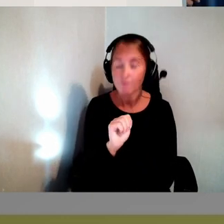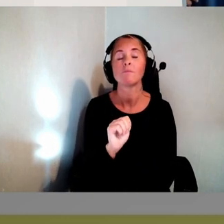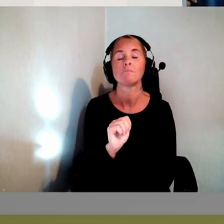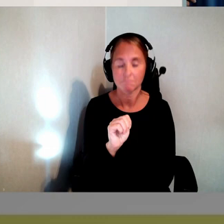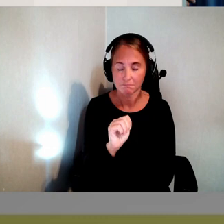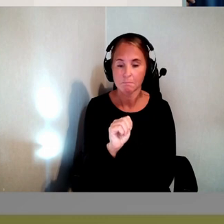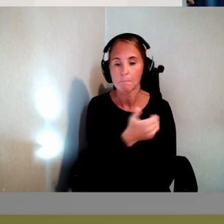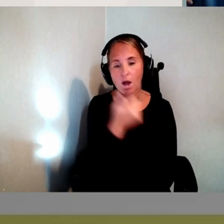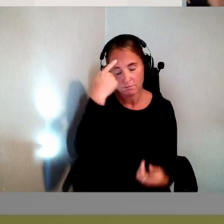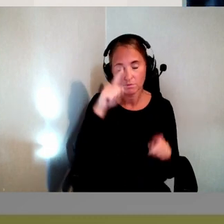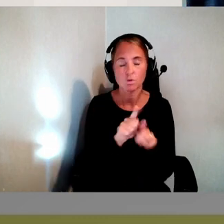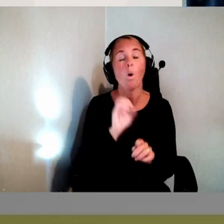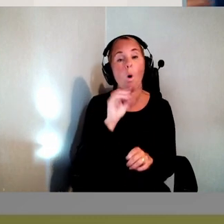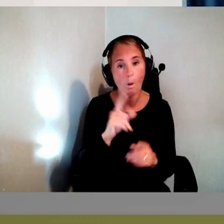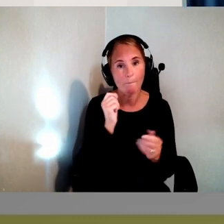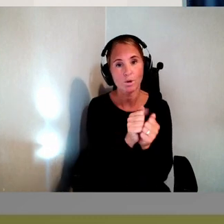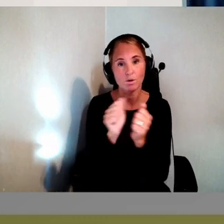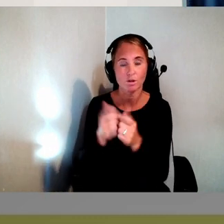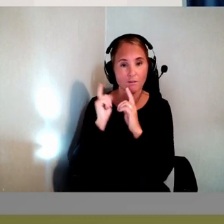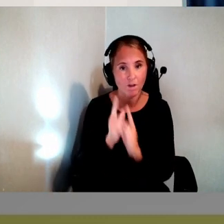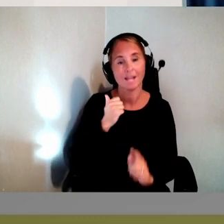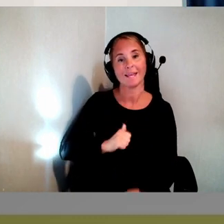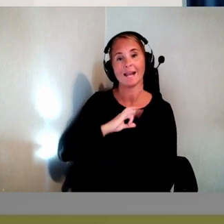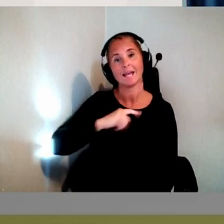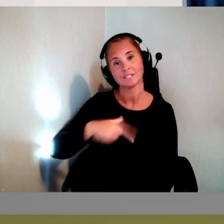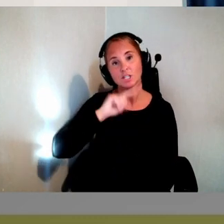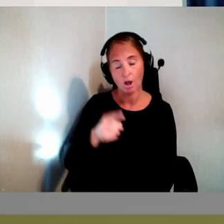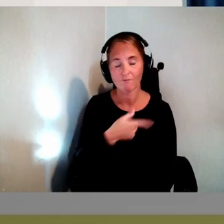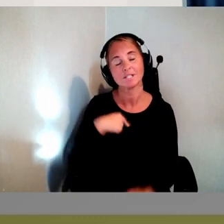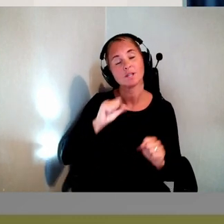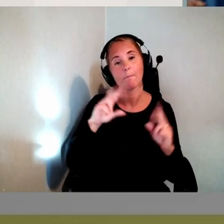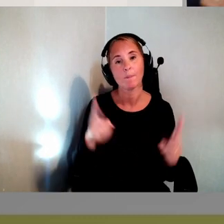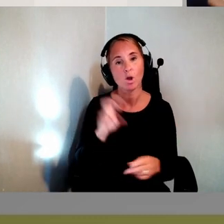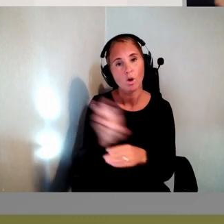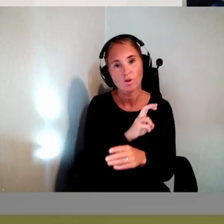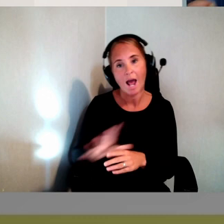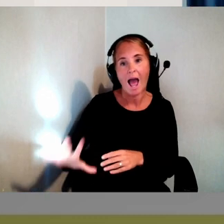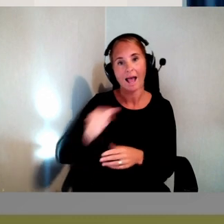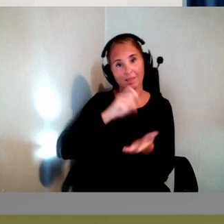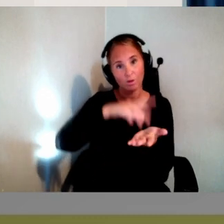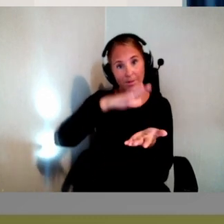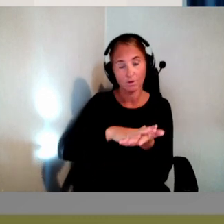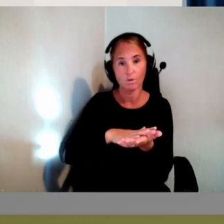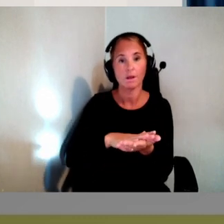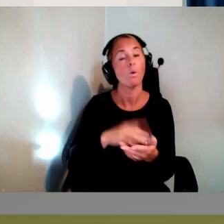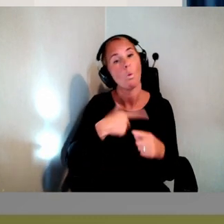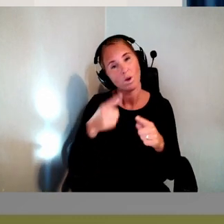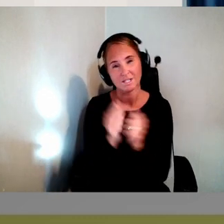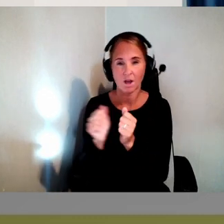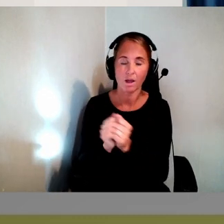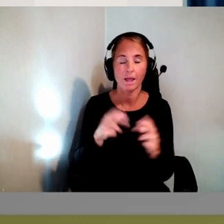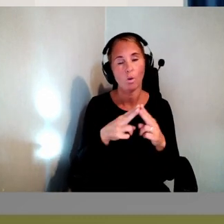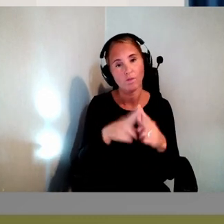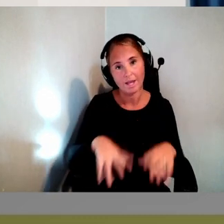uppföljer tillgänglighetskrav. Och så ska vi kontrollera all dokumentation. Det finns lite olika saker, kontaktuppgifter till